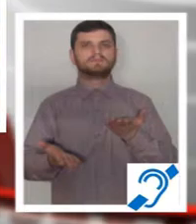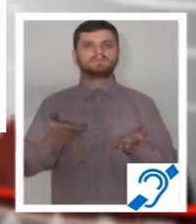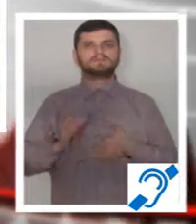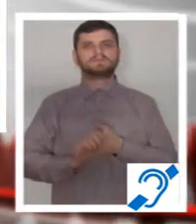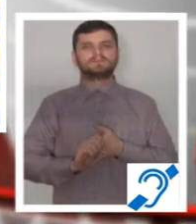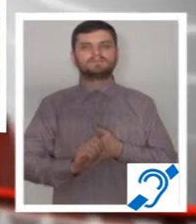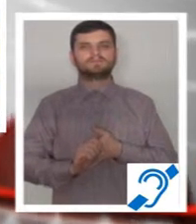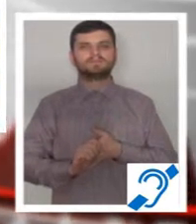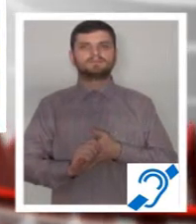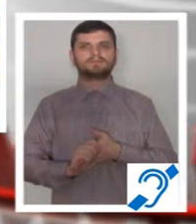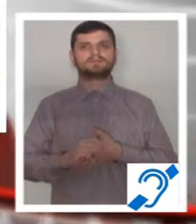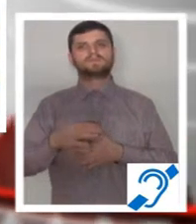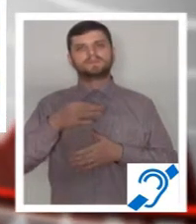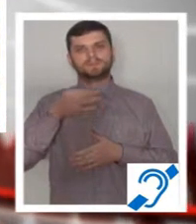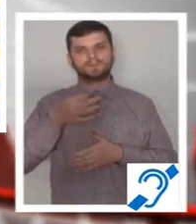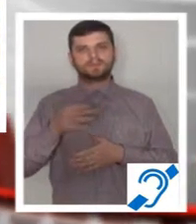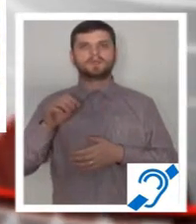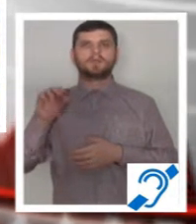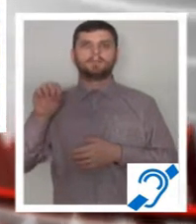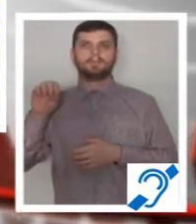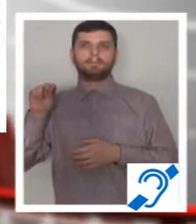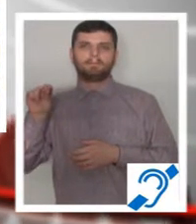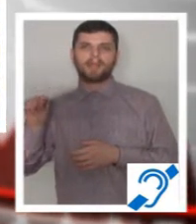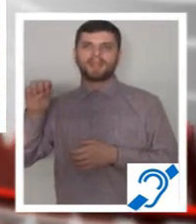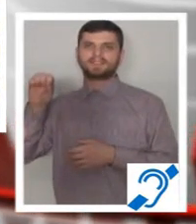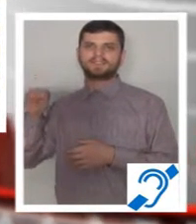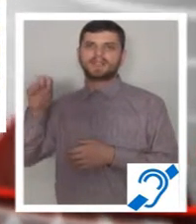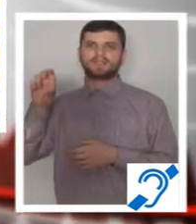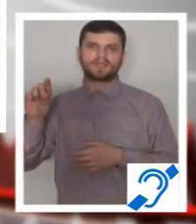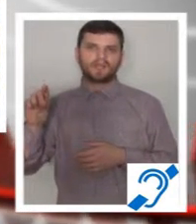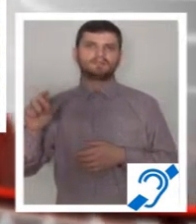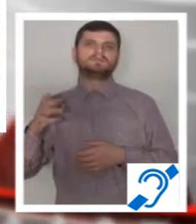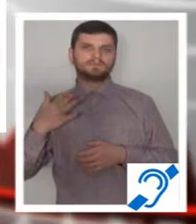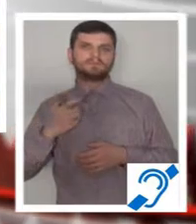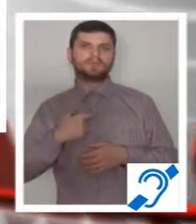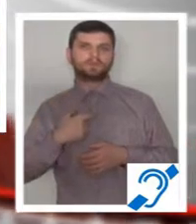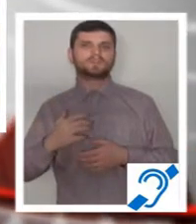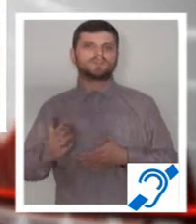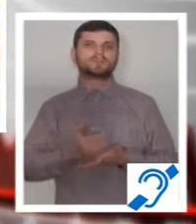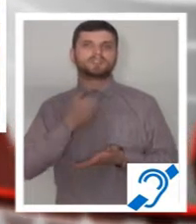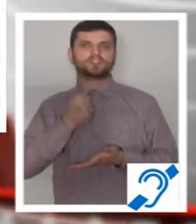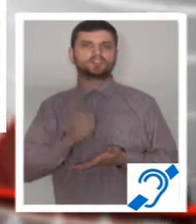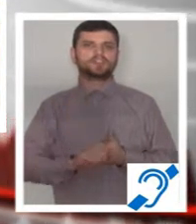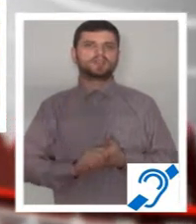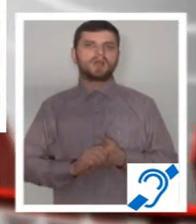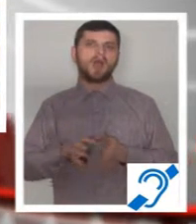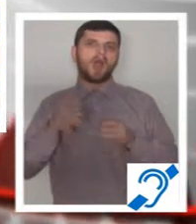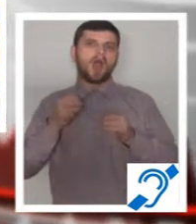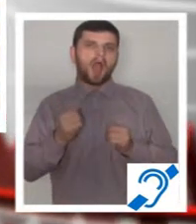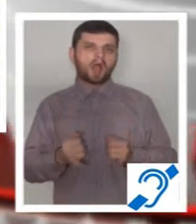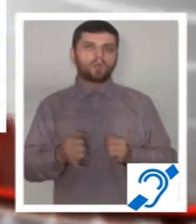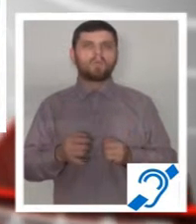favorabilă Partidului Social-Democrat. Ce mi-a dat mie curaj să candideze este că dumnealor nu au un candidat după Pendiu.